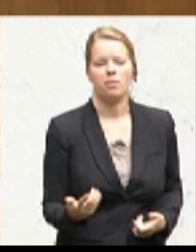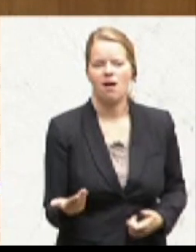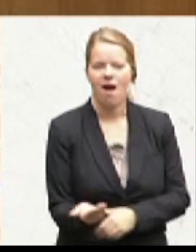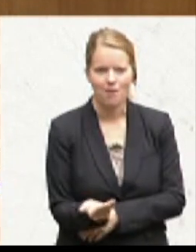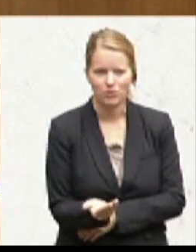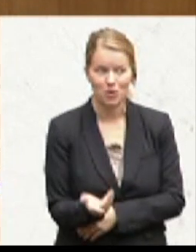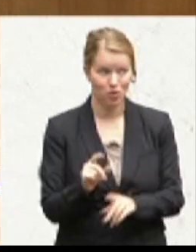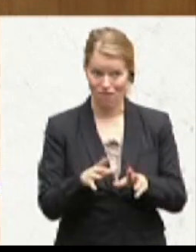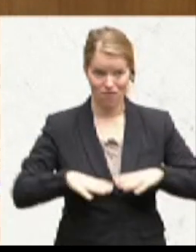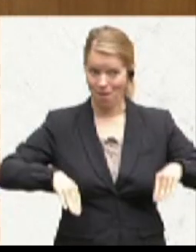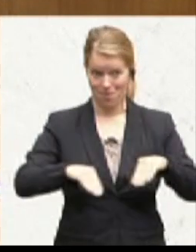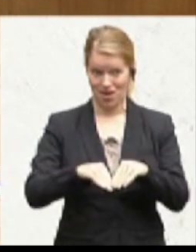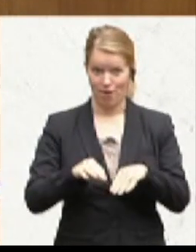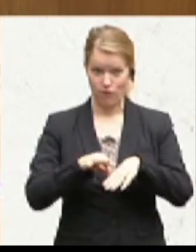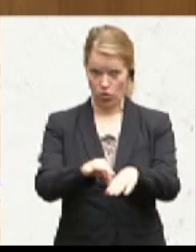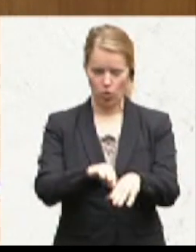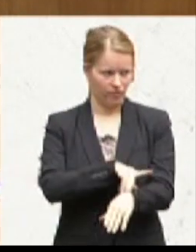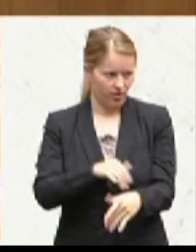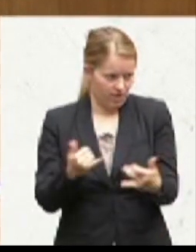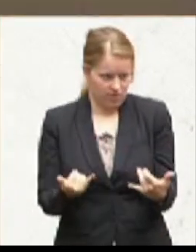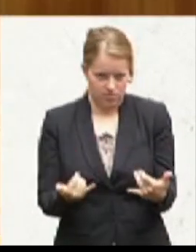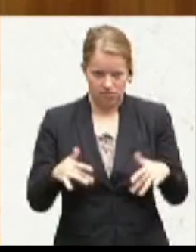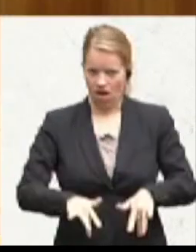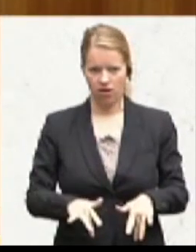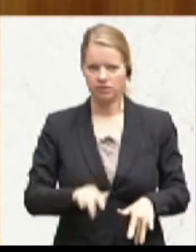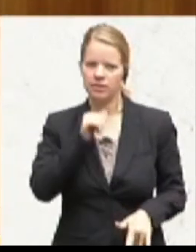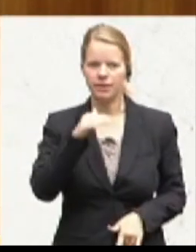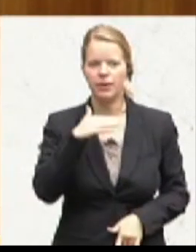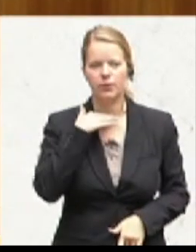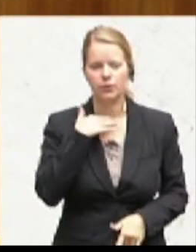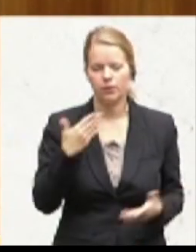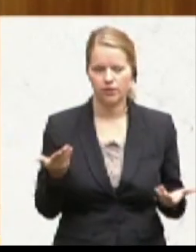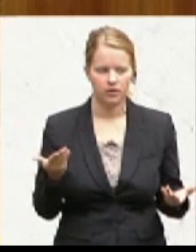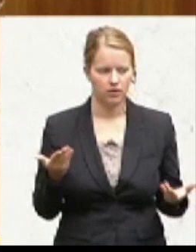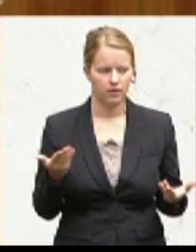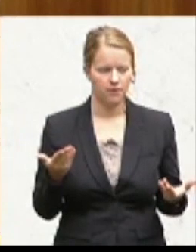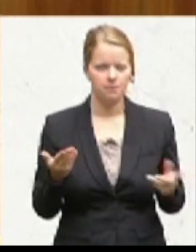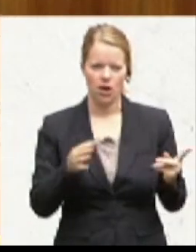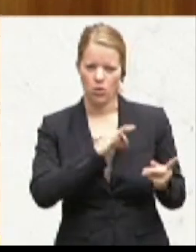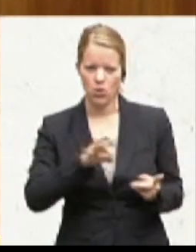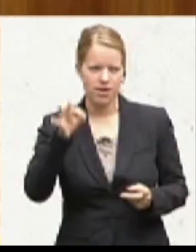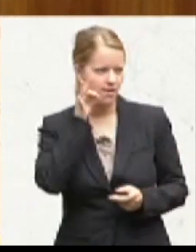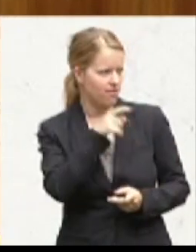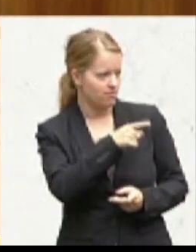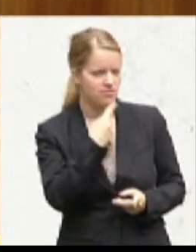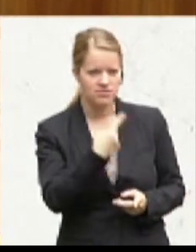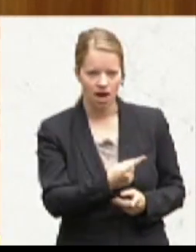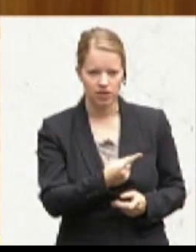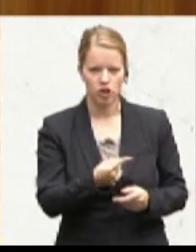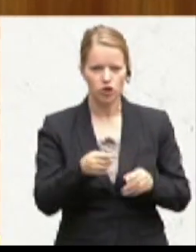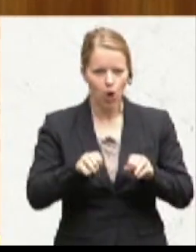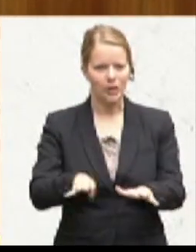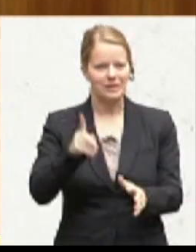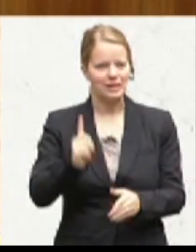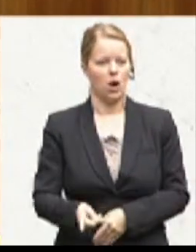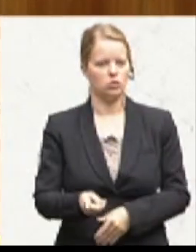aufreichend ist. Das ist offensichtlich immer noch, und die Zahlen von der Kollegin Lueger, glaube ich, hat sie genannt, 19.000 Scheidungskinder leben in